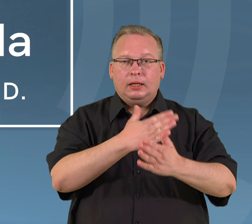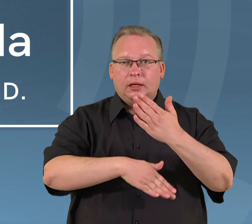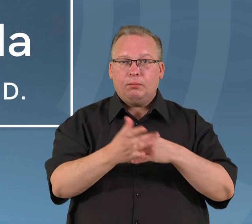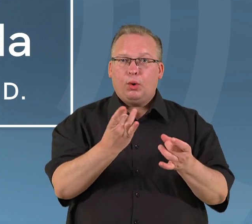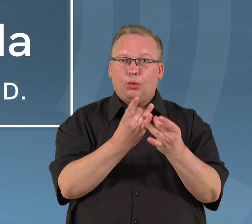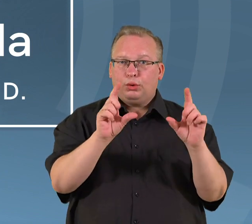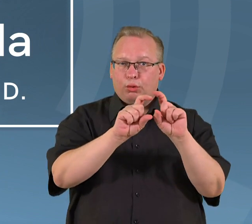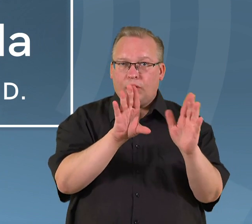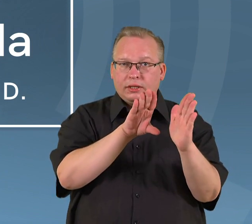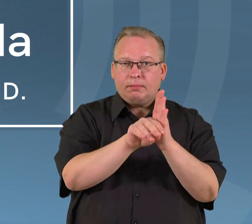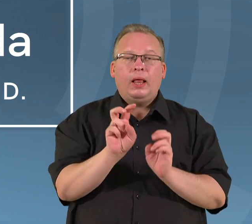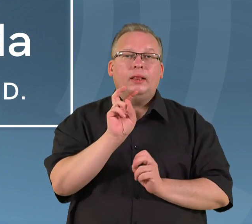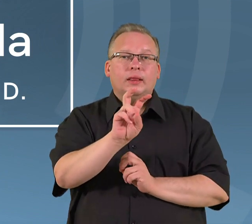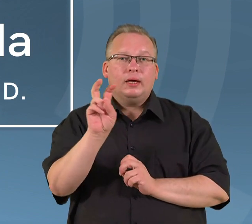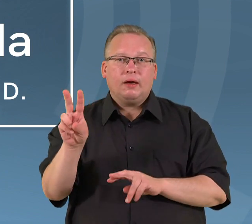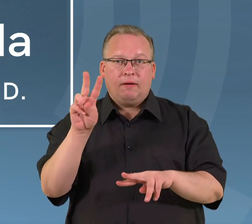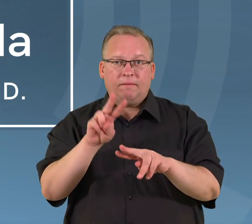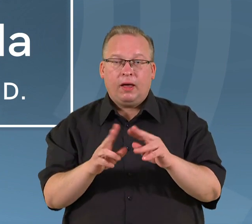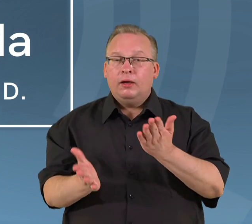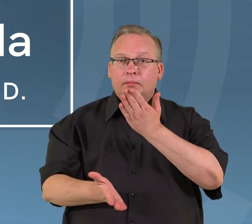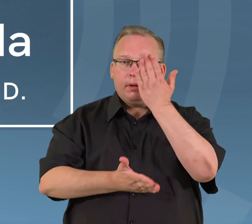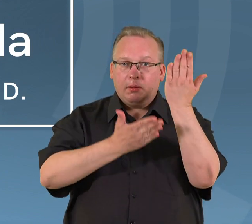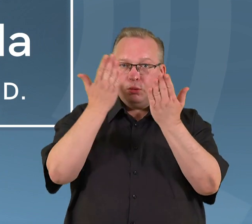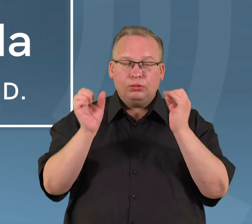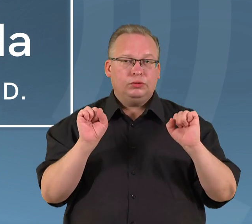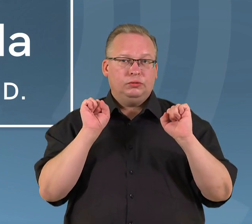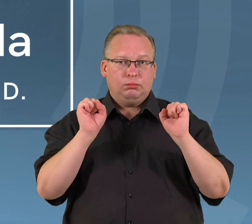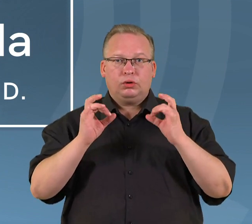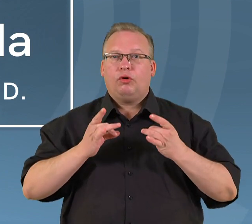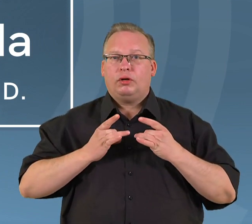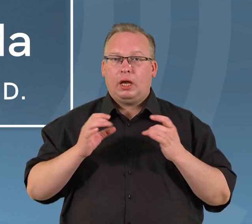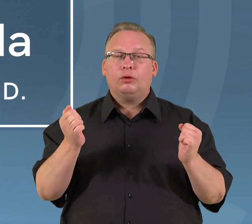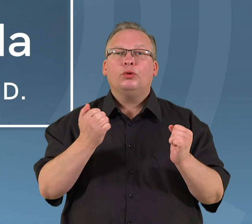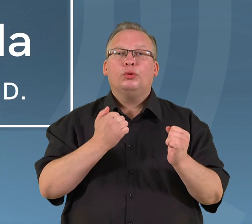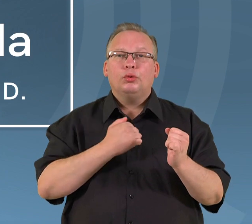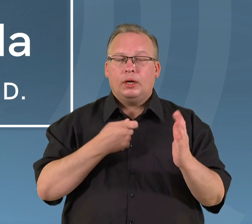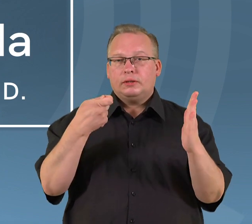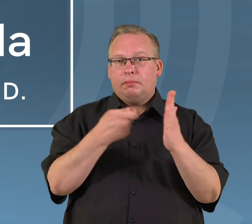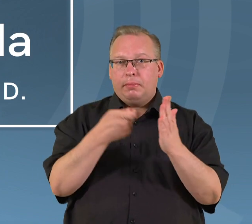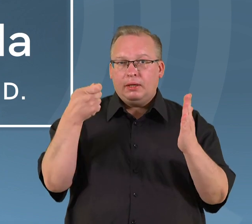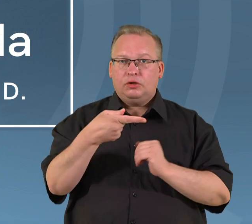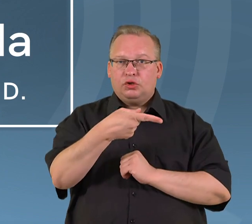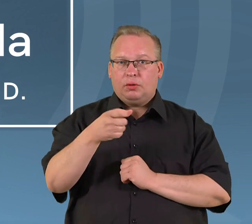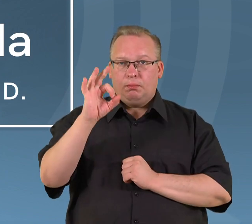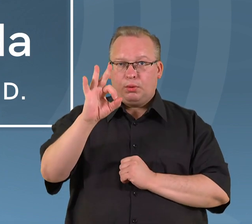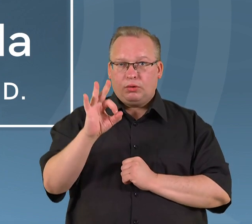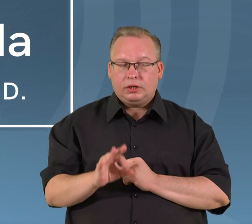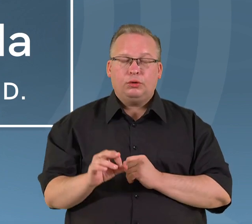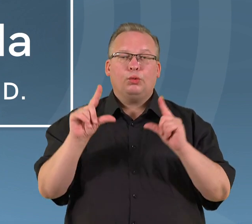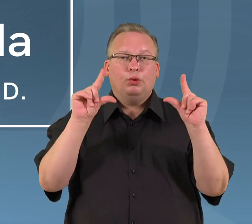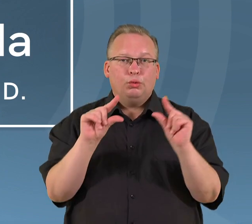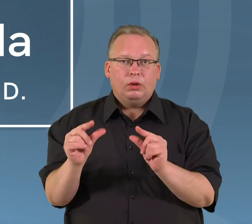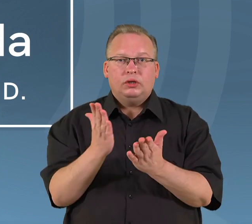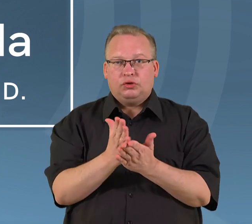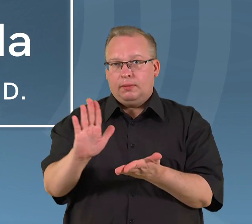įstaigas, lankytinas vietas, pramogų ar sporto renginius, turės teisę įsigyti bilietą su šimto procentų nuolaida.